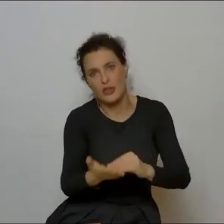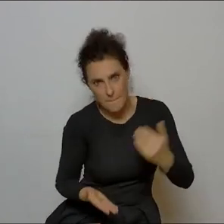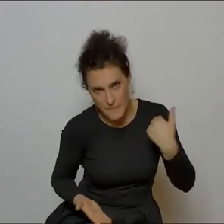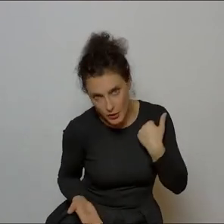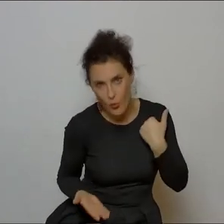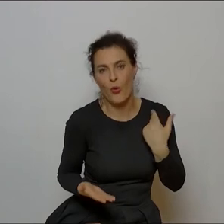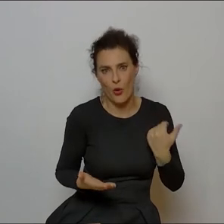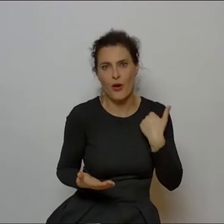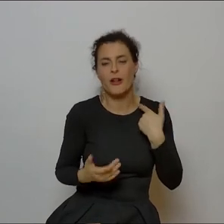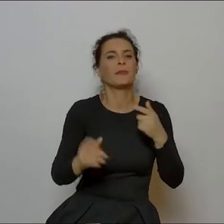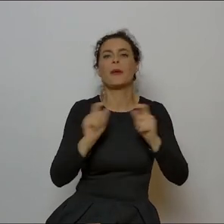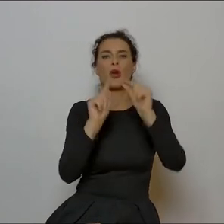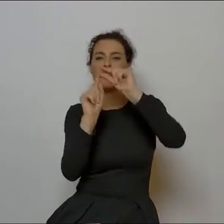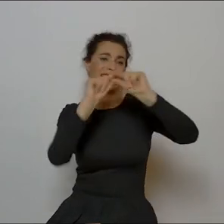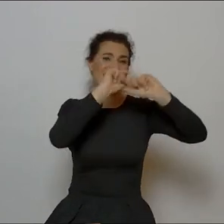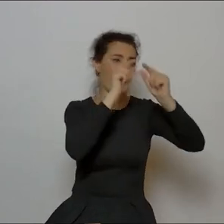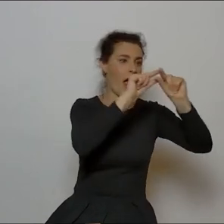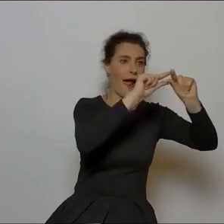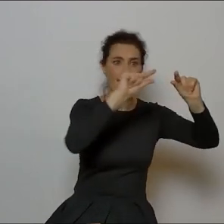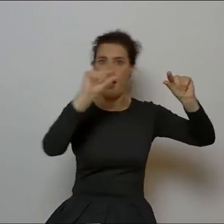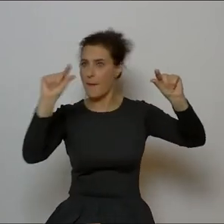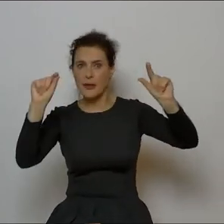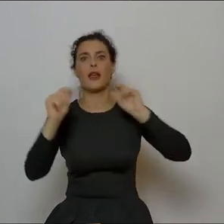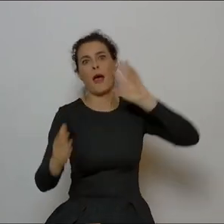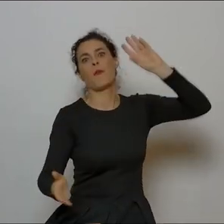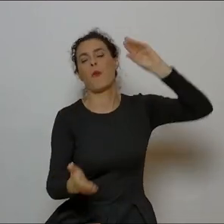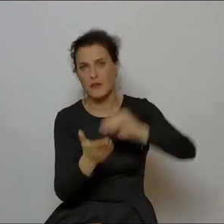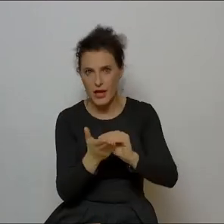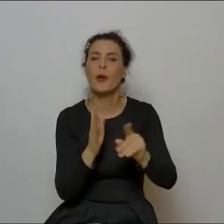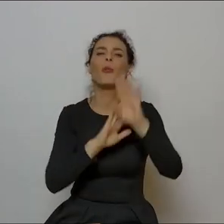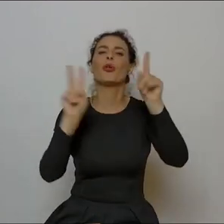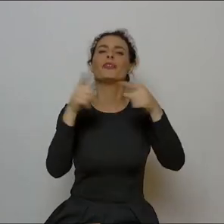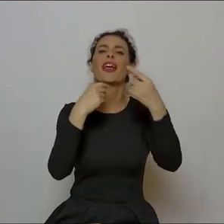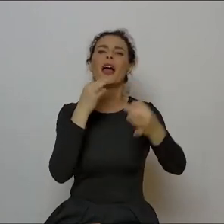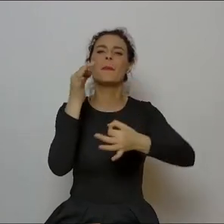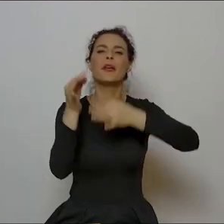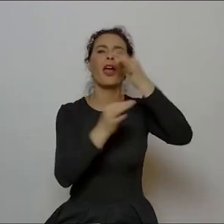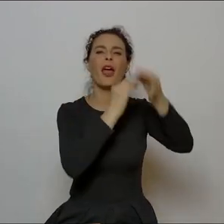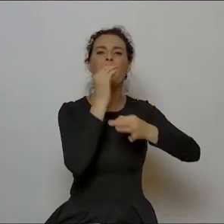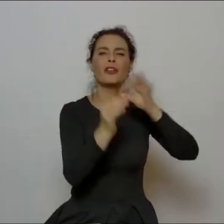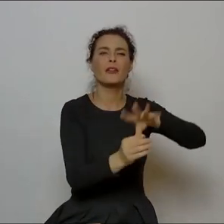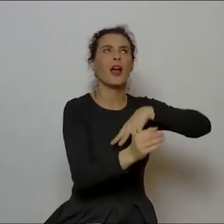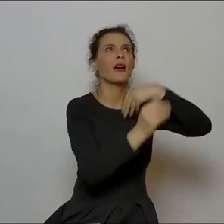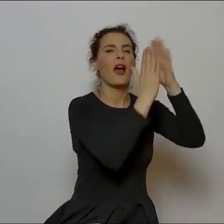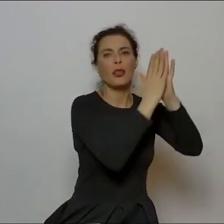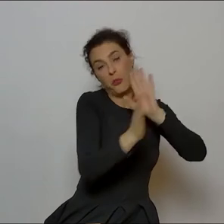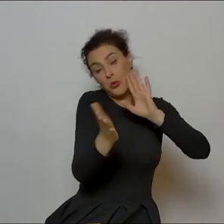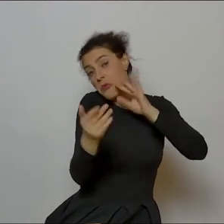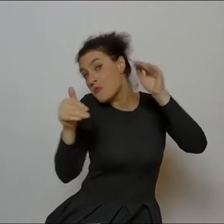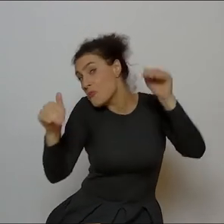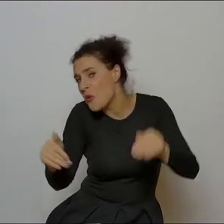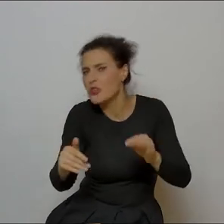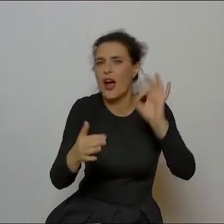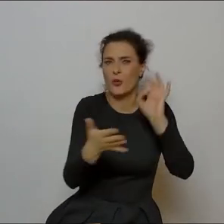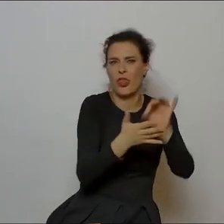całe jakby akapity. W sumie one przypominają trochę jak pieśni sakralne, tak, powtarzane. Może to też jest jakiś